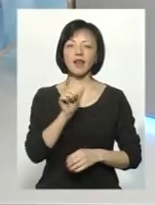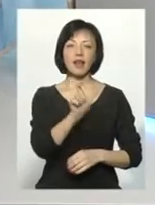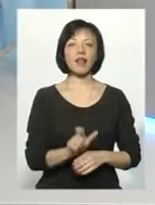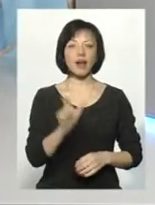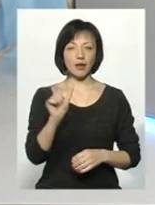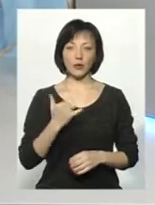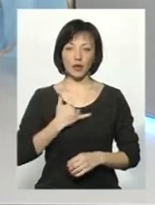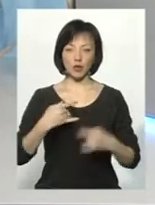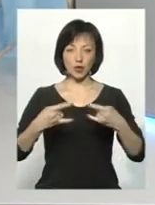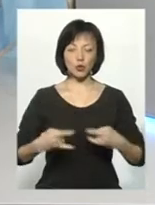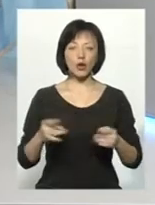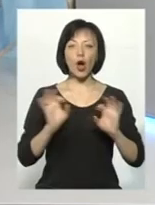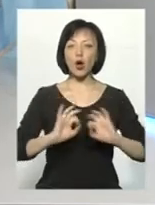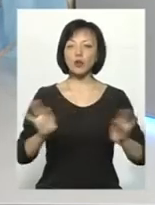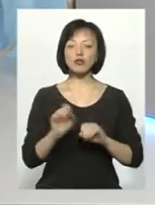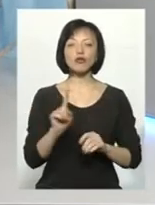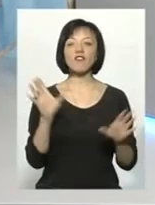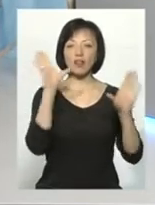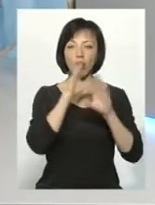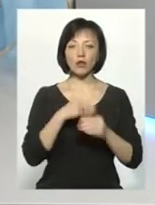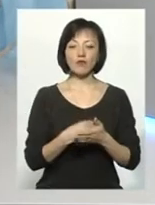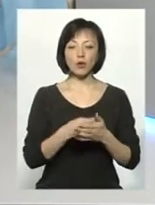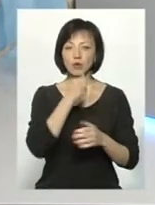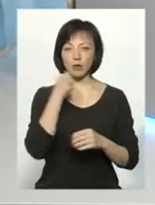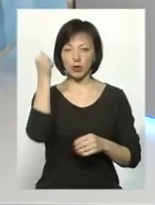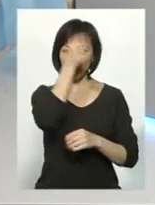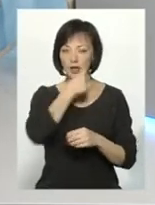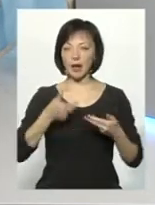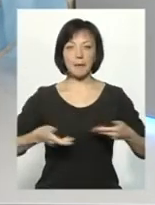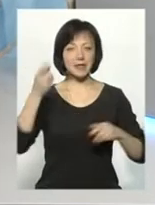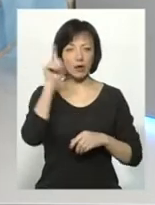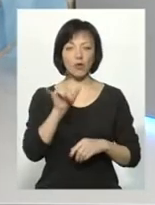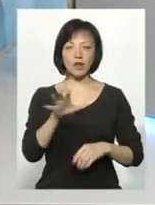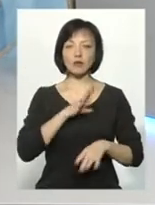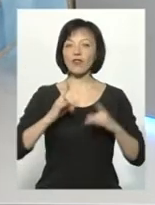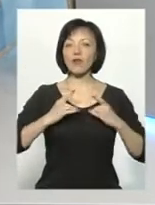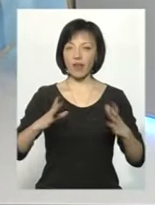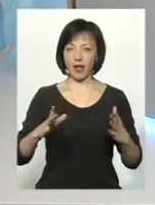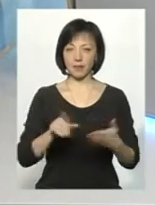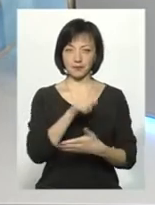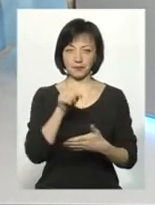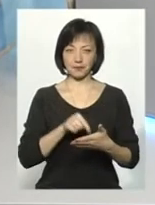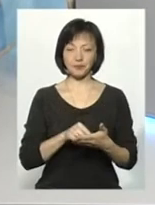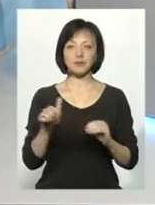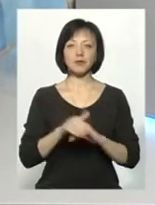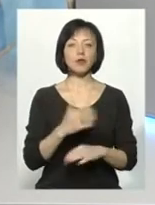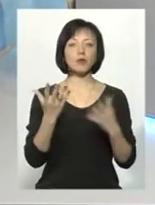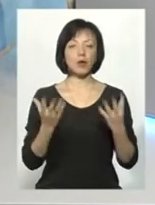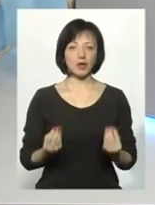леді у нашій студії. Розкажіть, будь ласка, що вдалося фонду за минулий рік, тим більше ми знаємо, що у вас був юбілей. Доброго